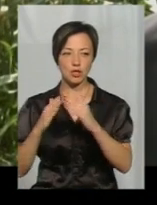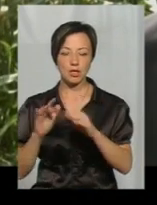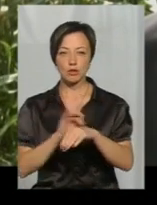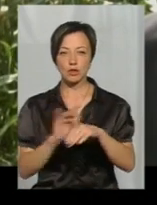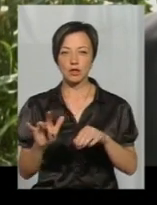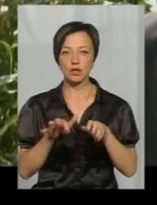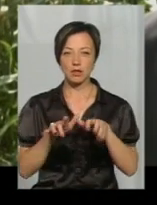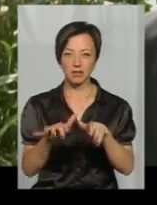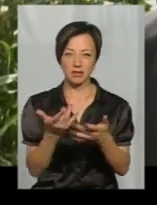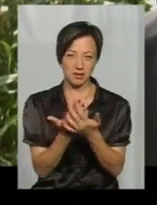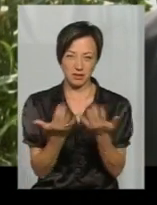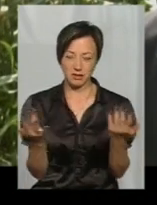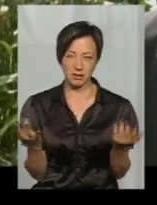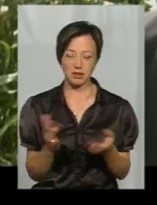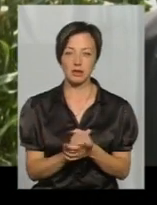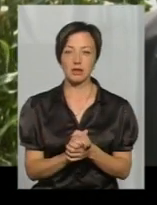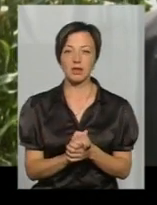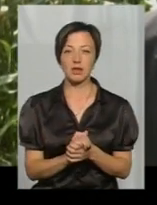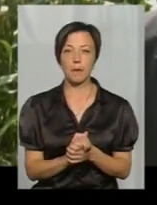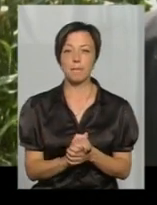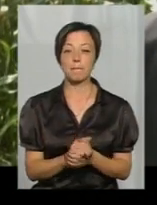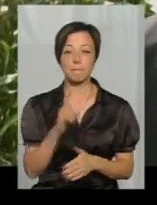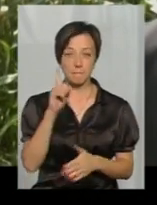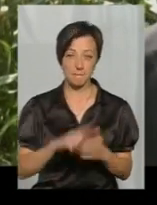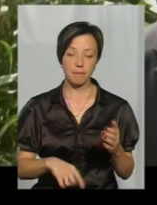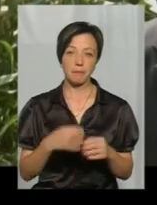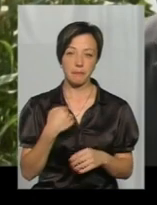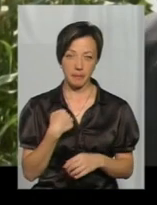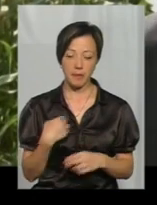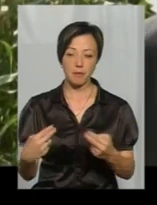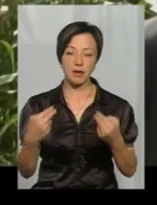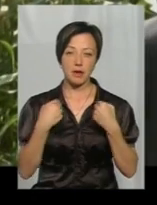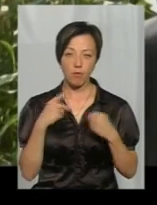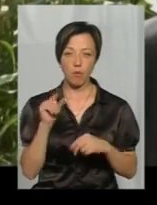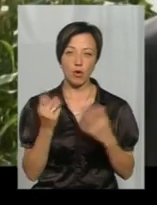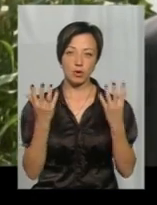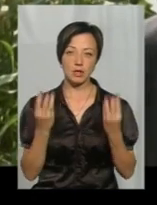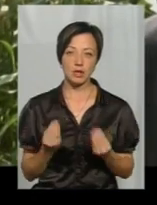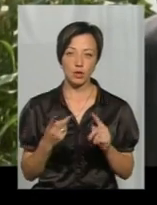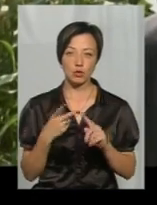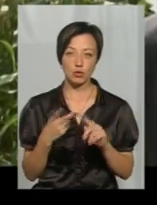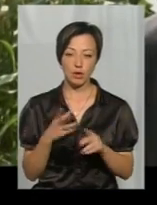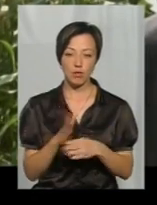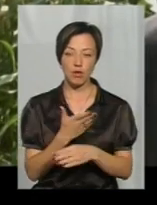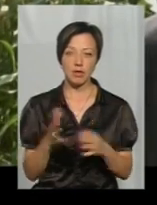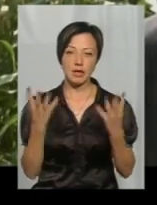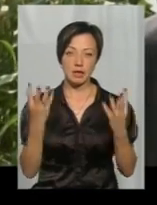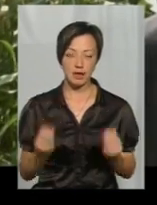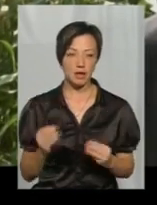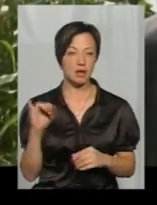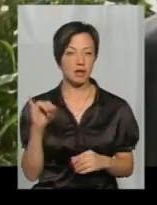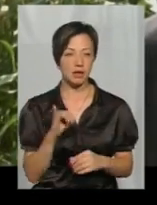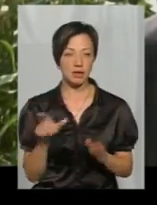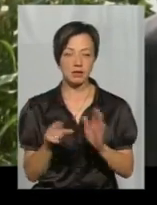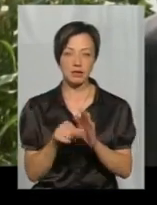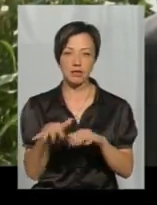насекомих. Вони запевнили нас, що приїдуть в понеділок, в другій половині дня і з